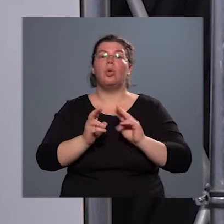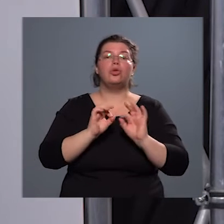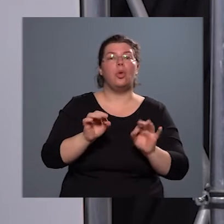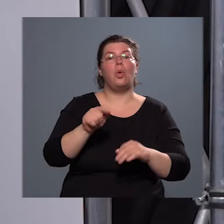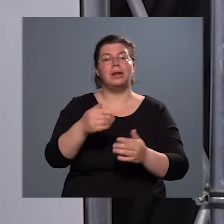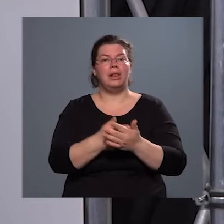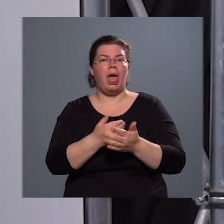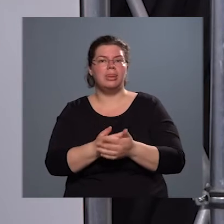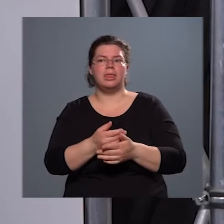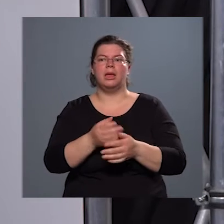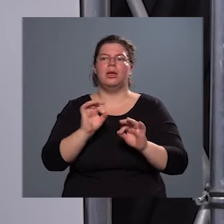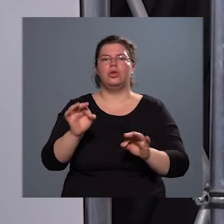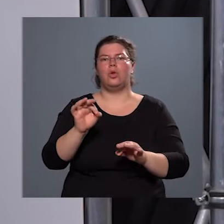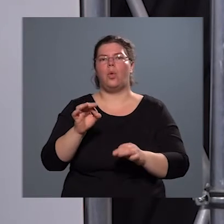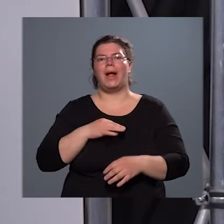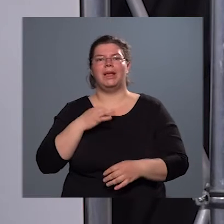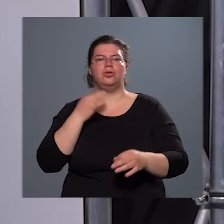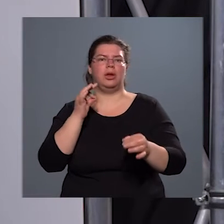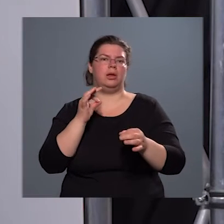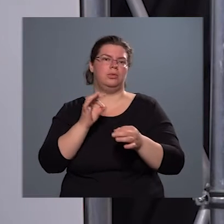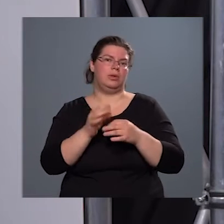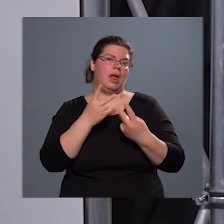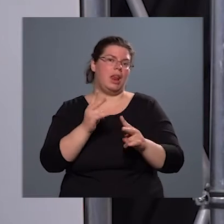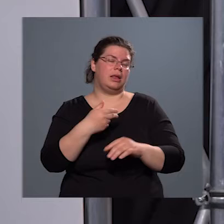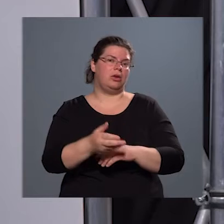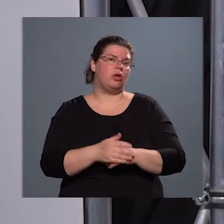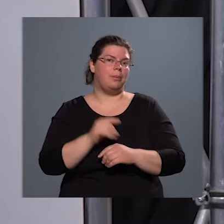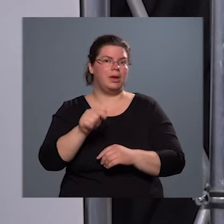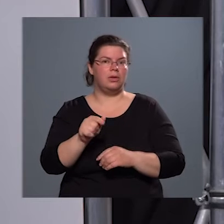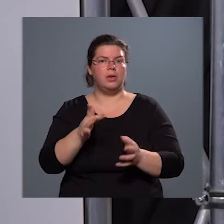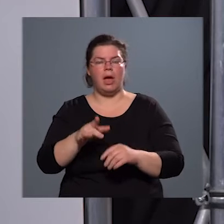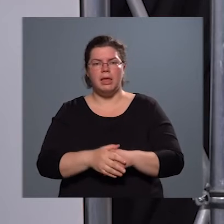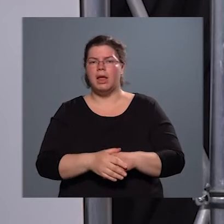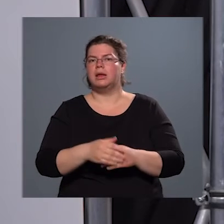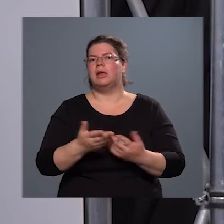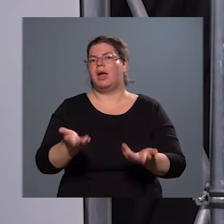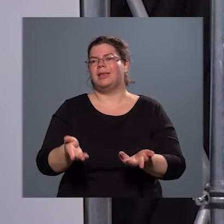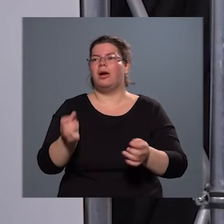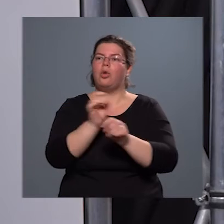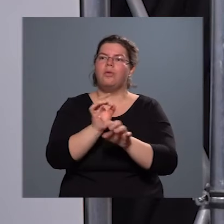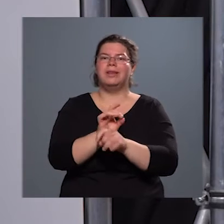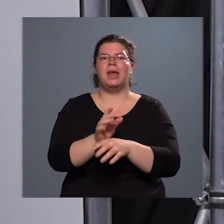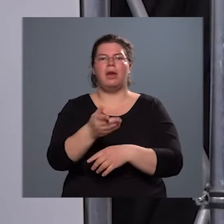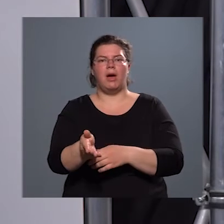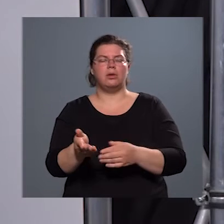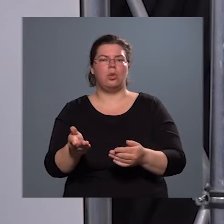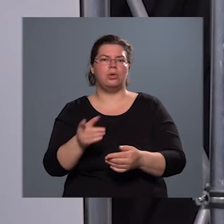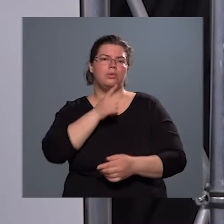egészségügyi ellátást kapni, ezt megfelelően adaptálódva a COVID-járványhoz fogjuk